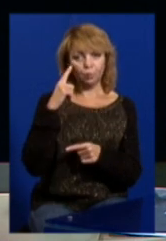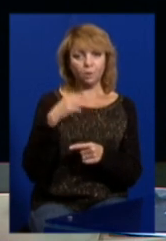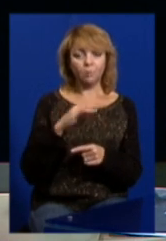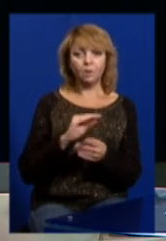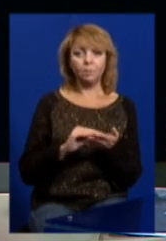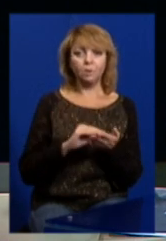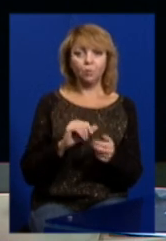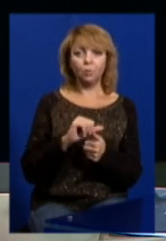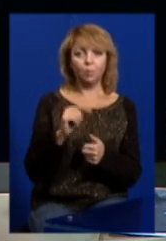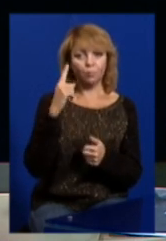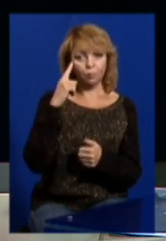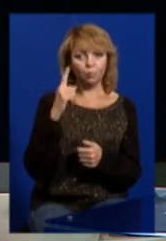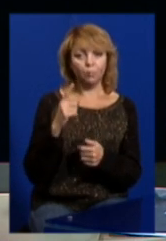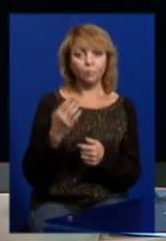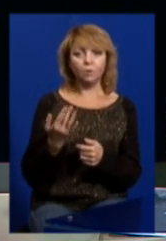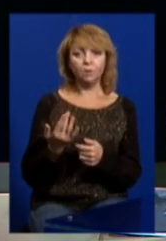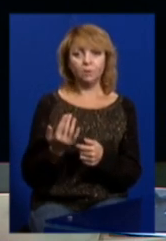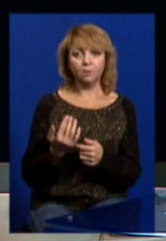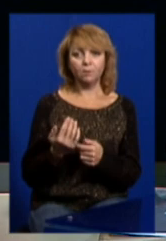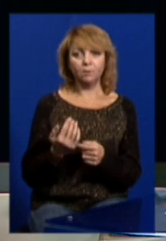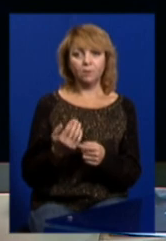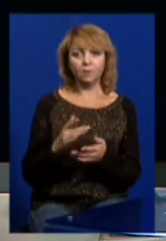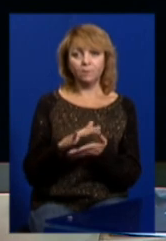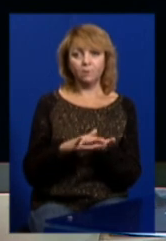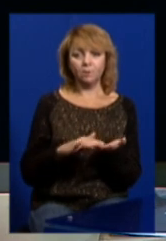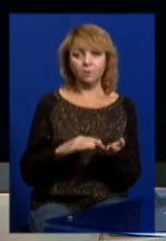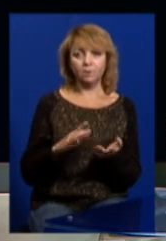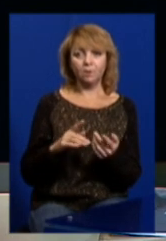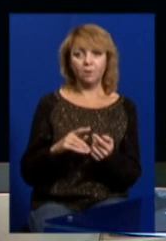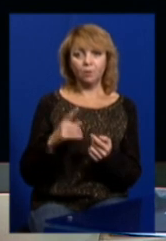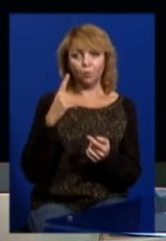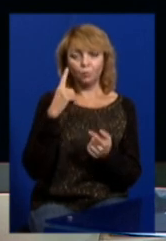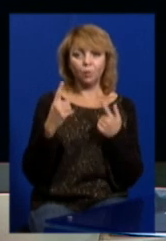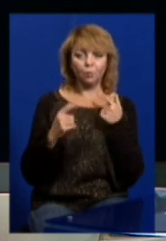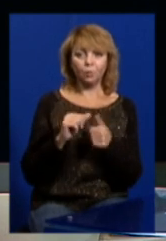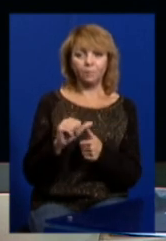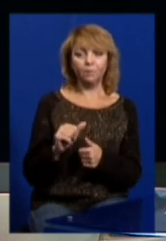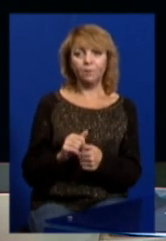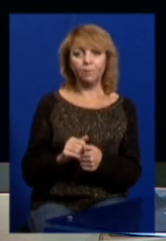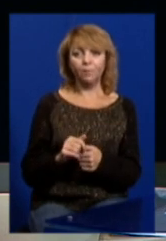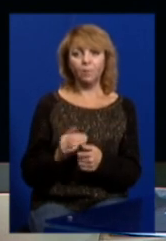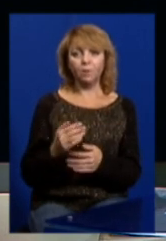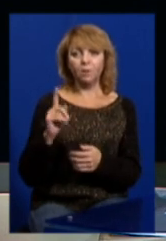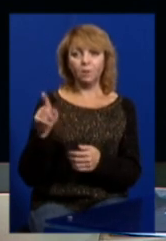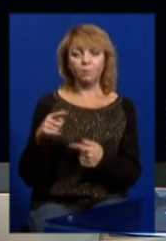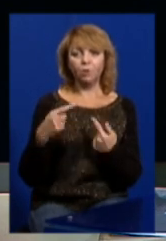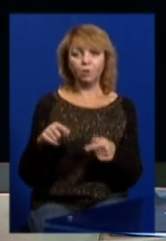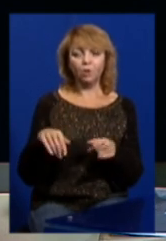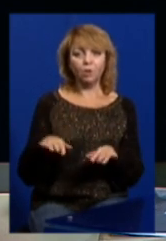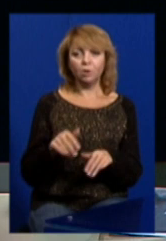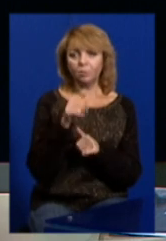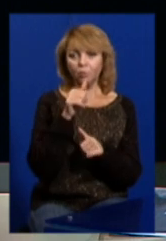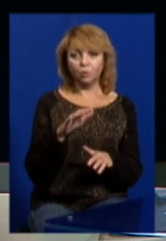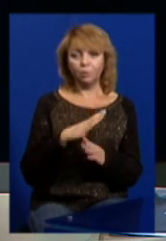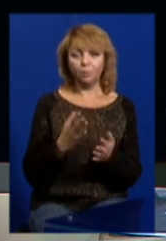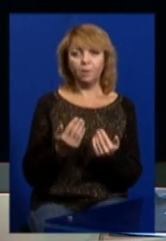оскільки, вибачте за татологію, думка окрему думку, оскільки там іншого рішення не